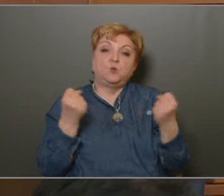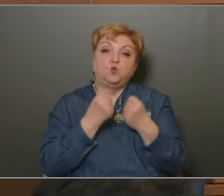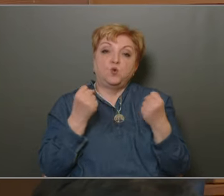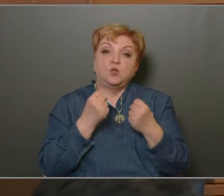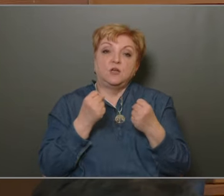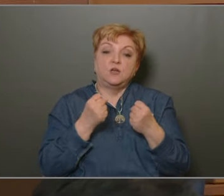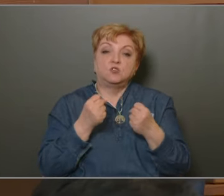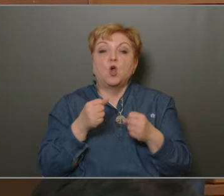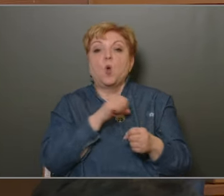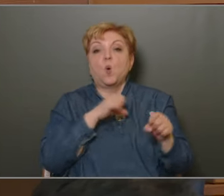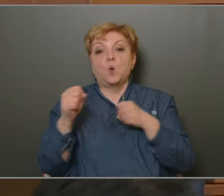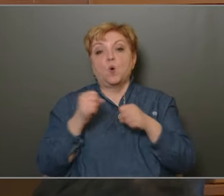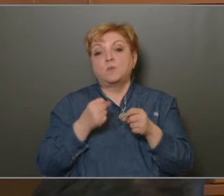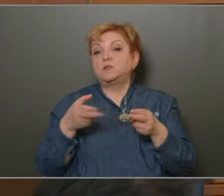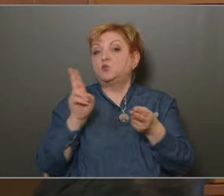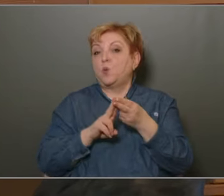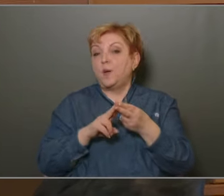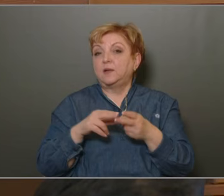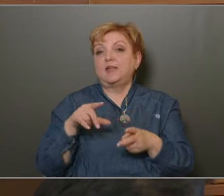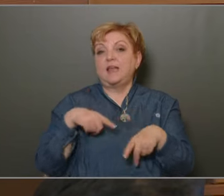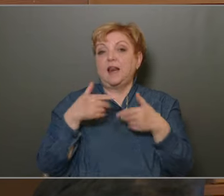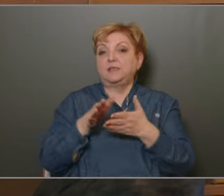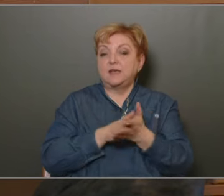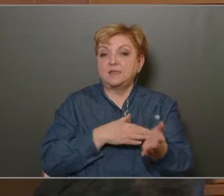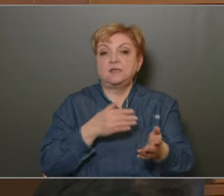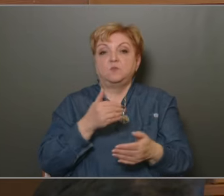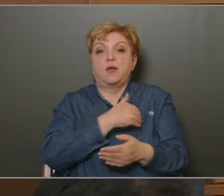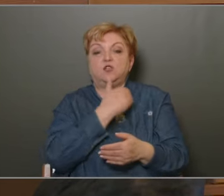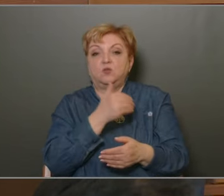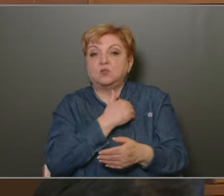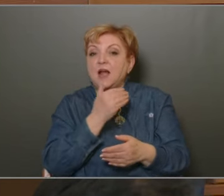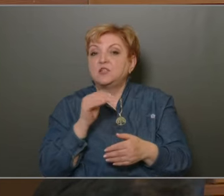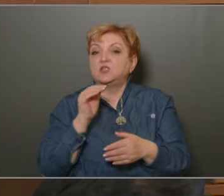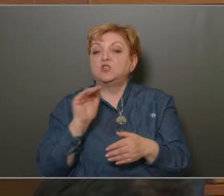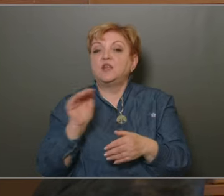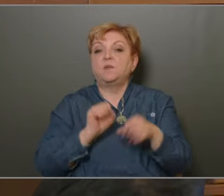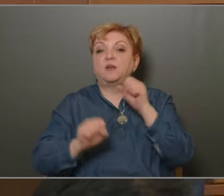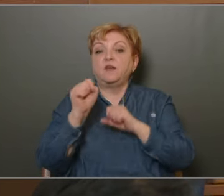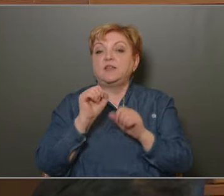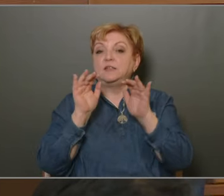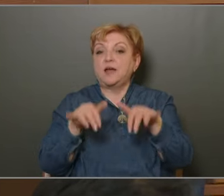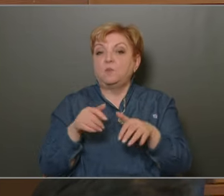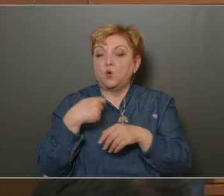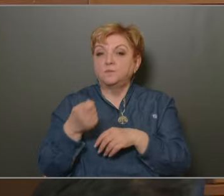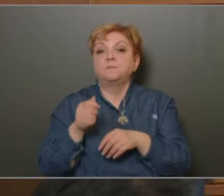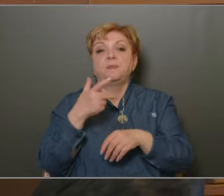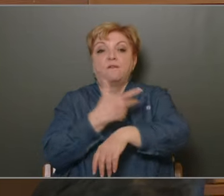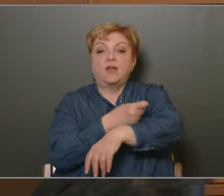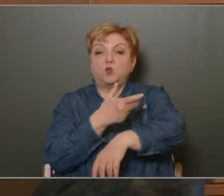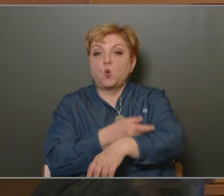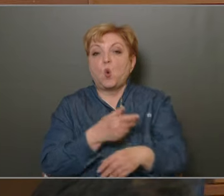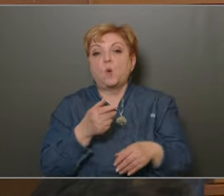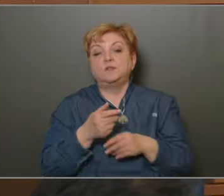teljesség igénye nélkül önkormányzatunk többek között életkezdési, beiskolázási és gyermekvédelmi támogatást biztosít. Hozzájálulunk a